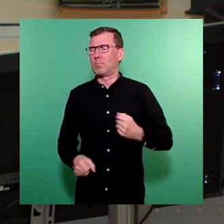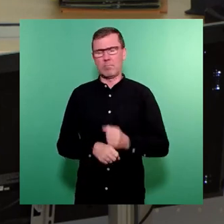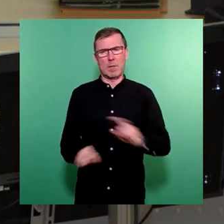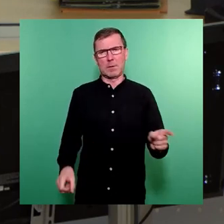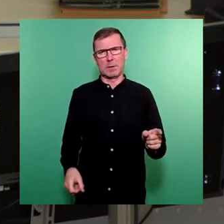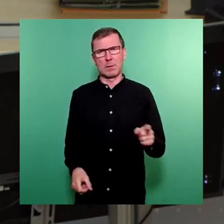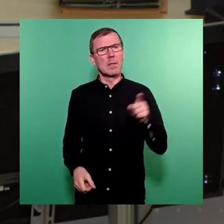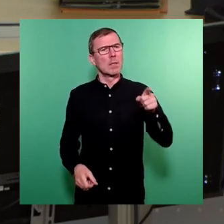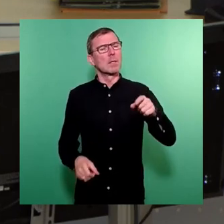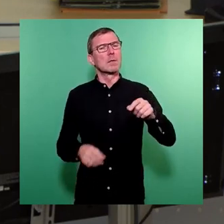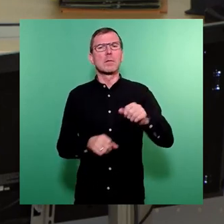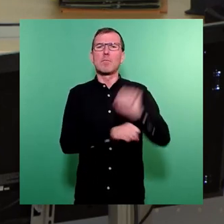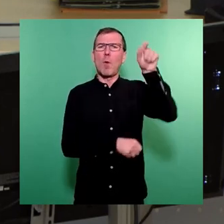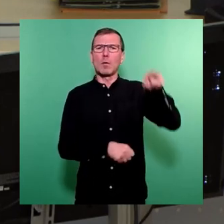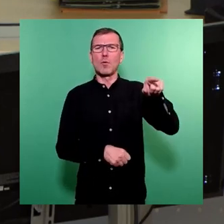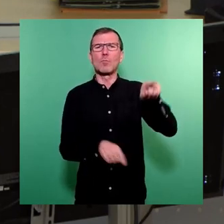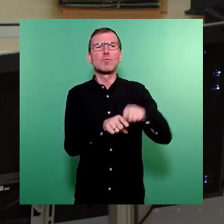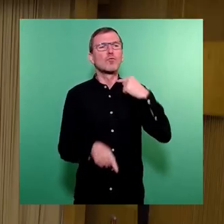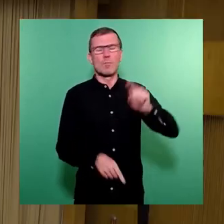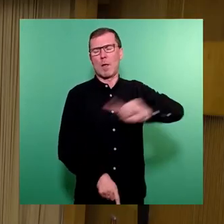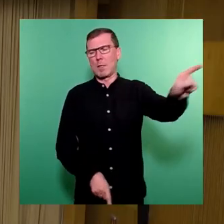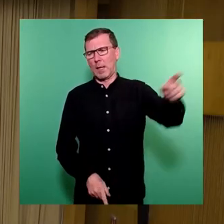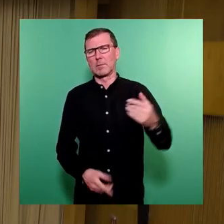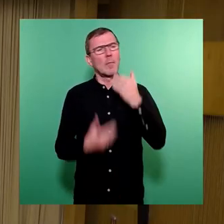Moratorium nicht zustimmen, werte Kollegen von der AfD. Danke.